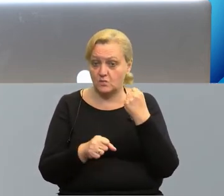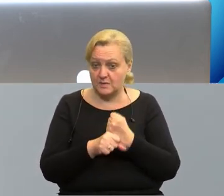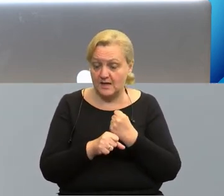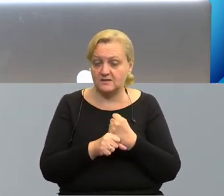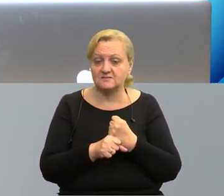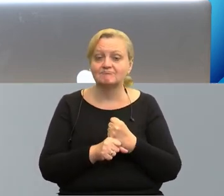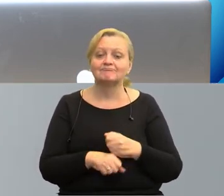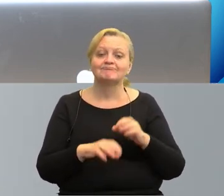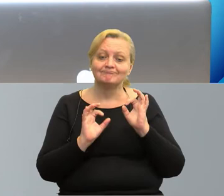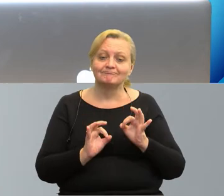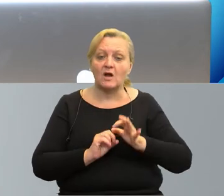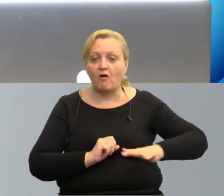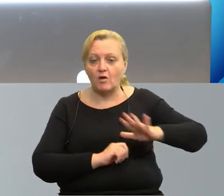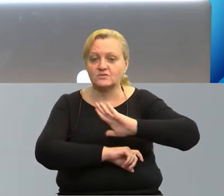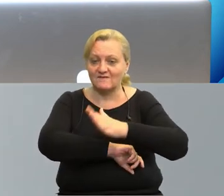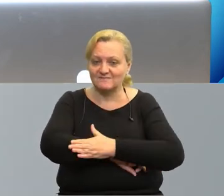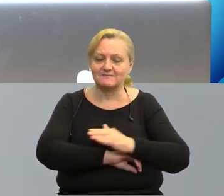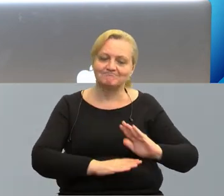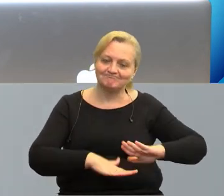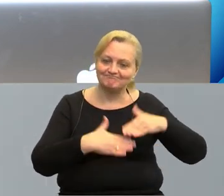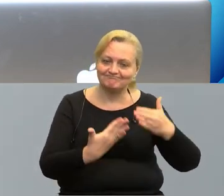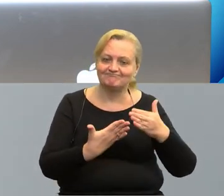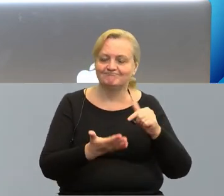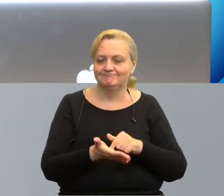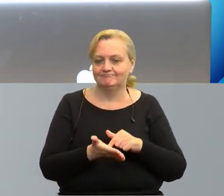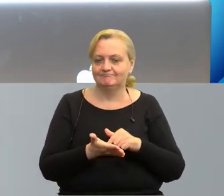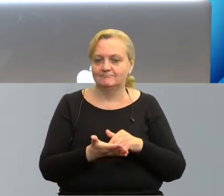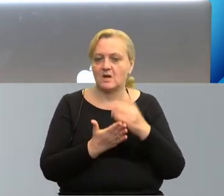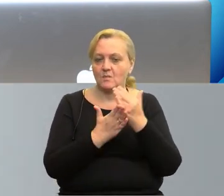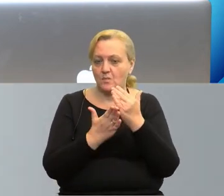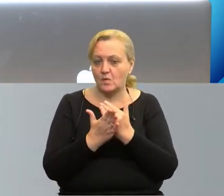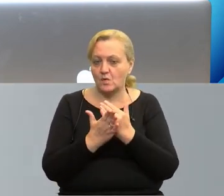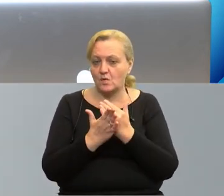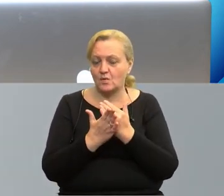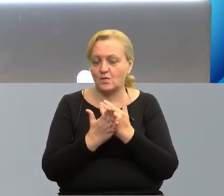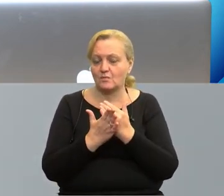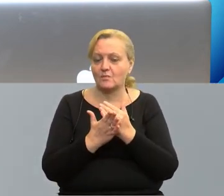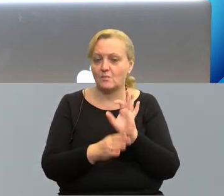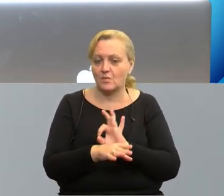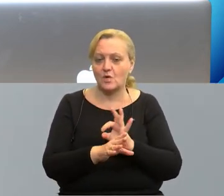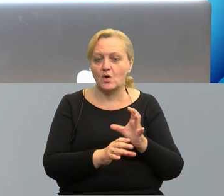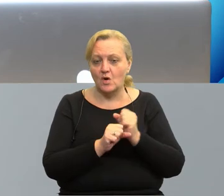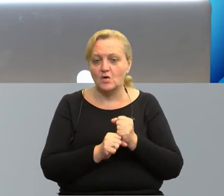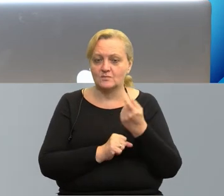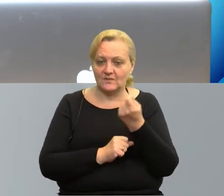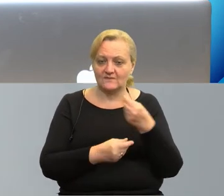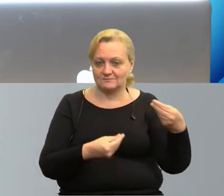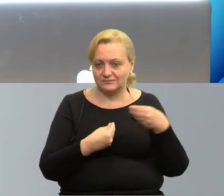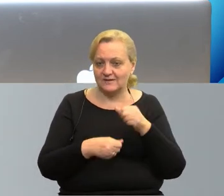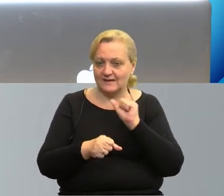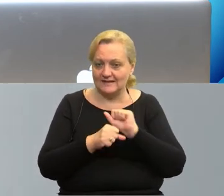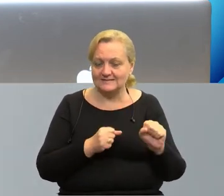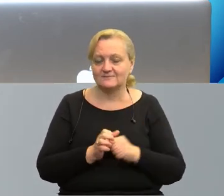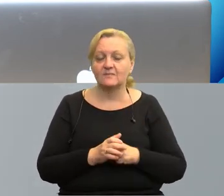były właśnie dla konkretnego obszaru wsparcia z programu, z którego projekt otrzymał dofinansowanie.